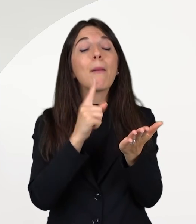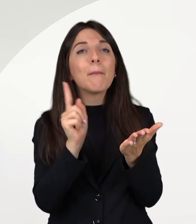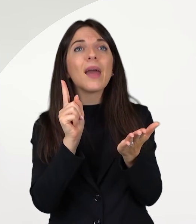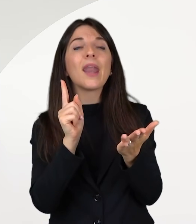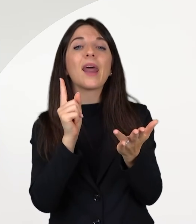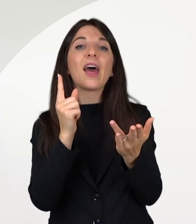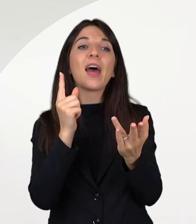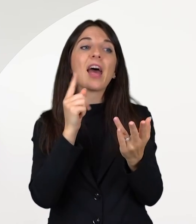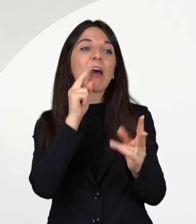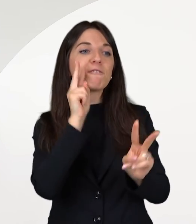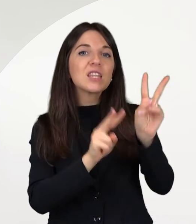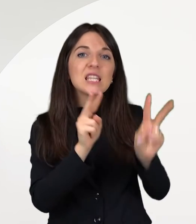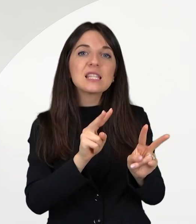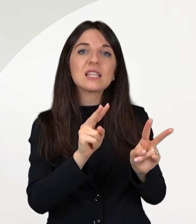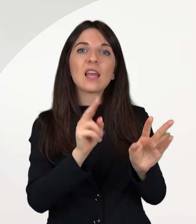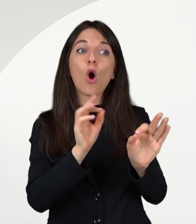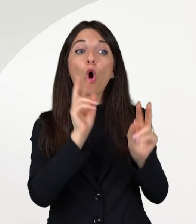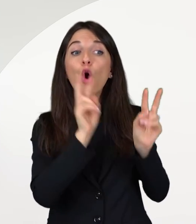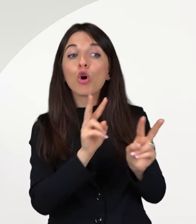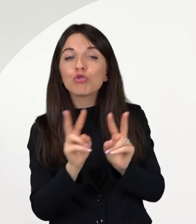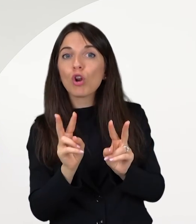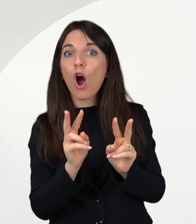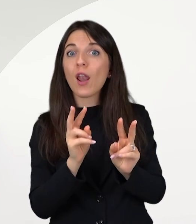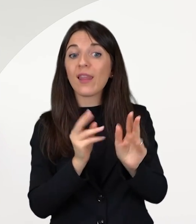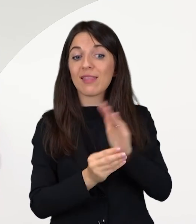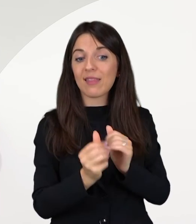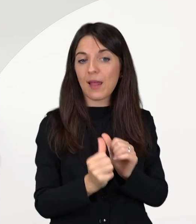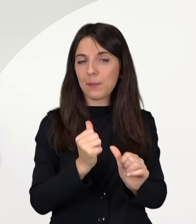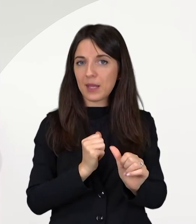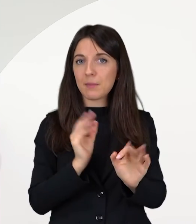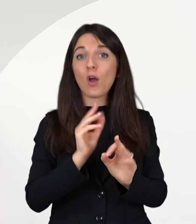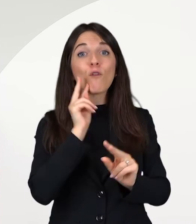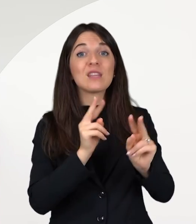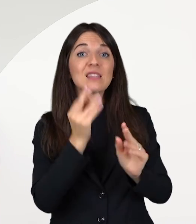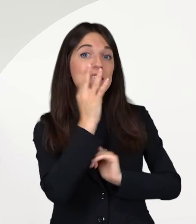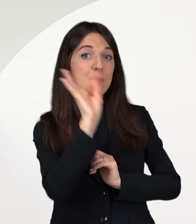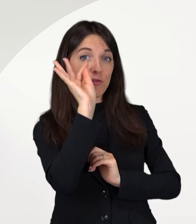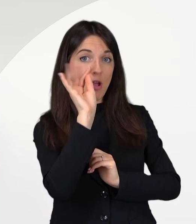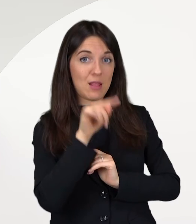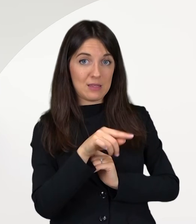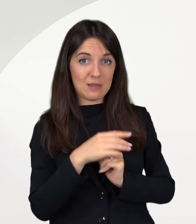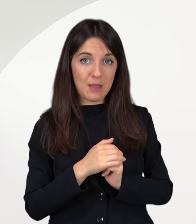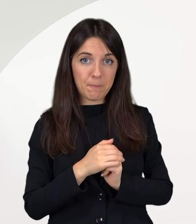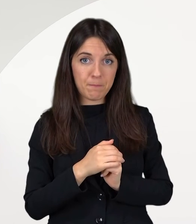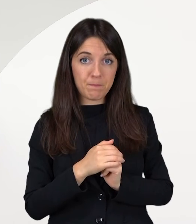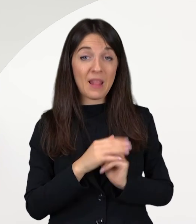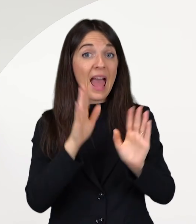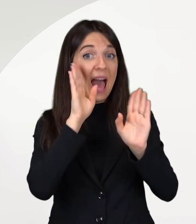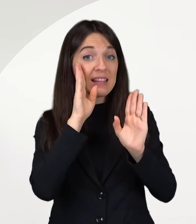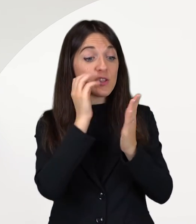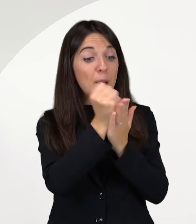tratta di permessi retribuiti per effettuare visite,